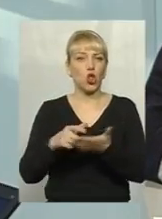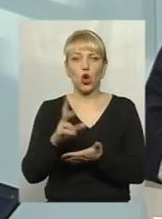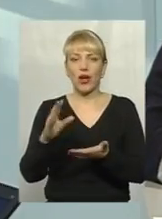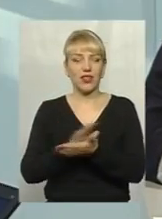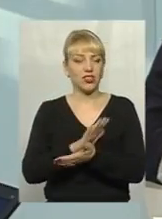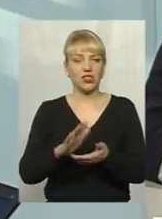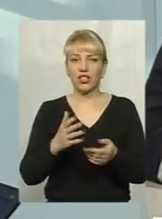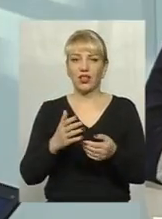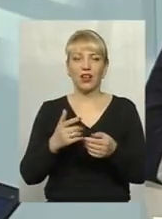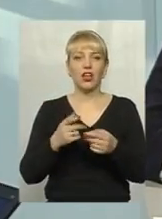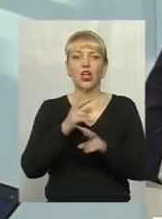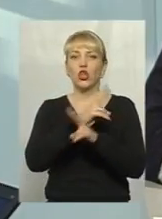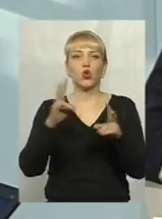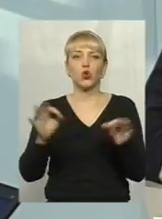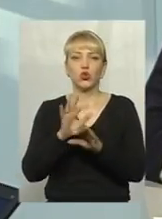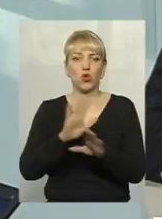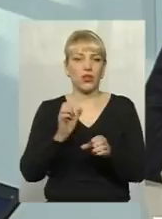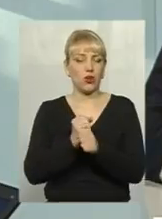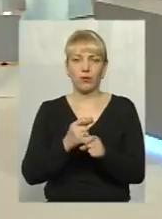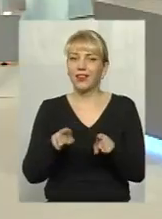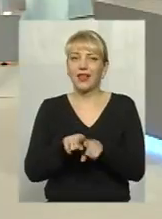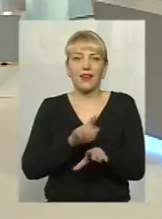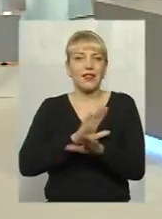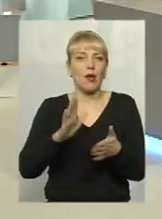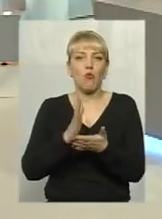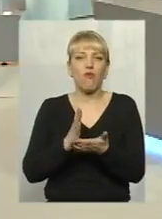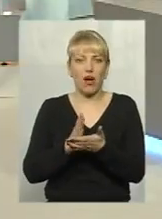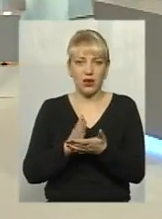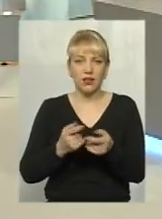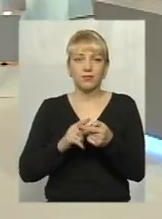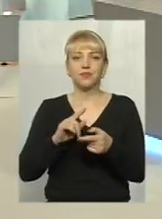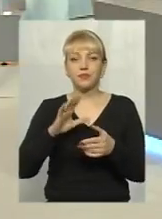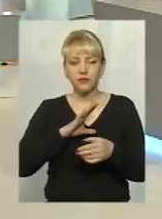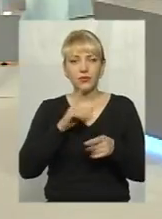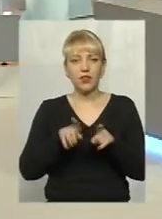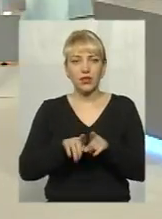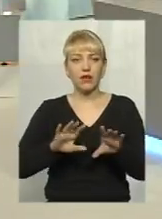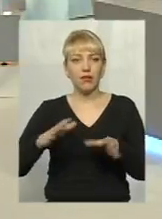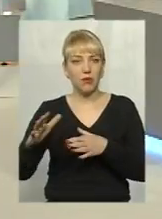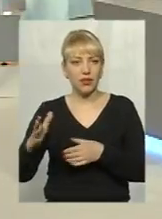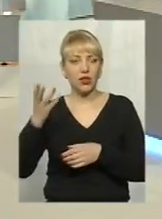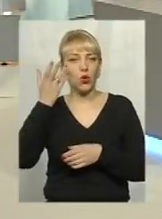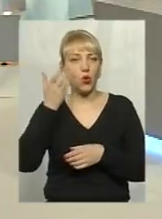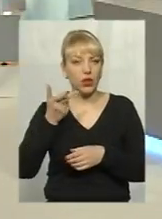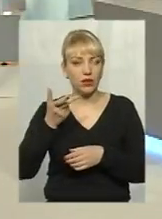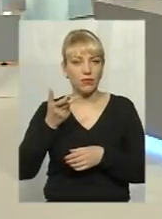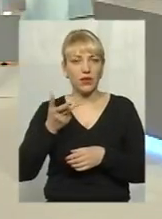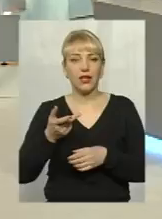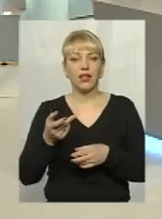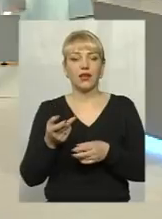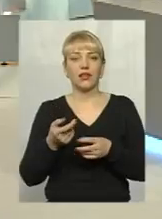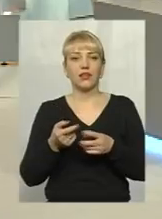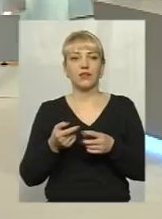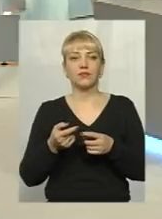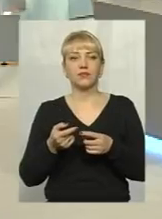нічого не робить. Так не буває. Більше з тим, що були випадки, коли слідували